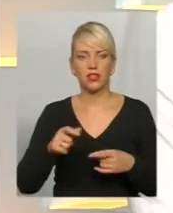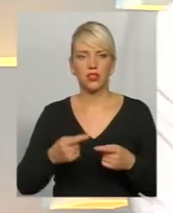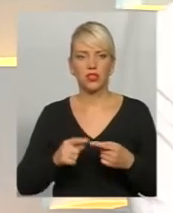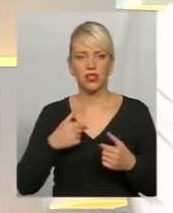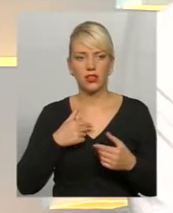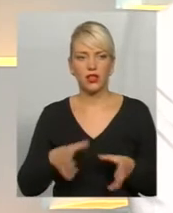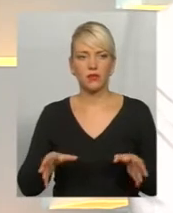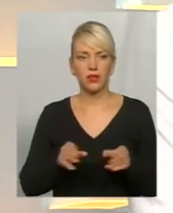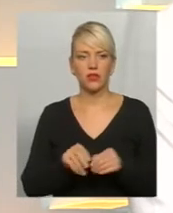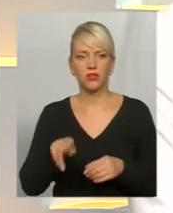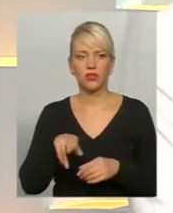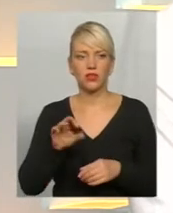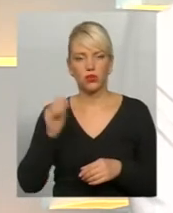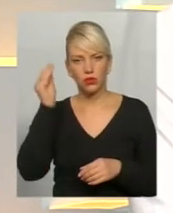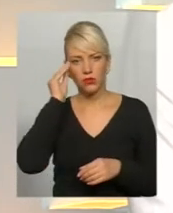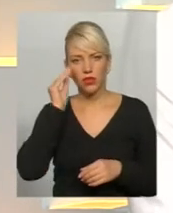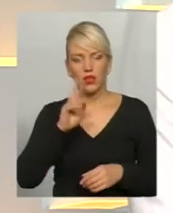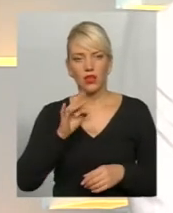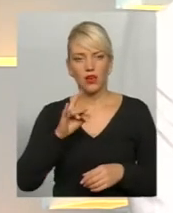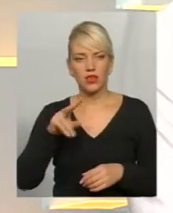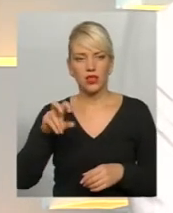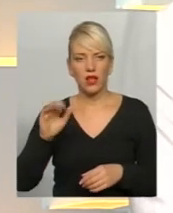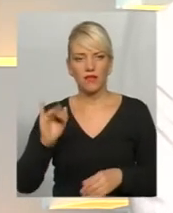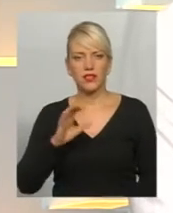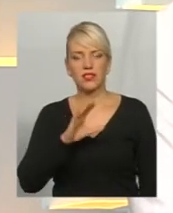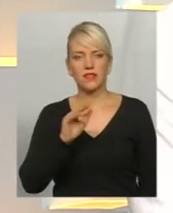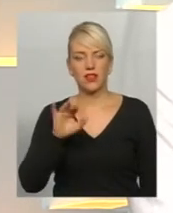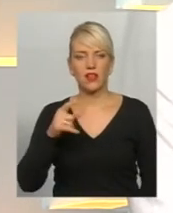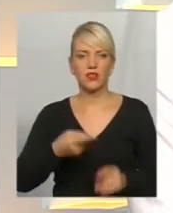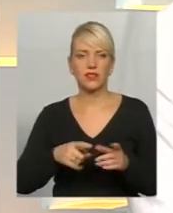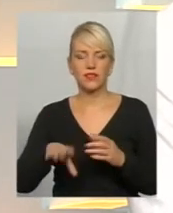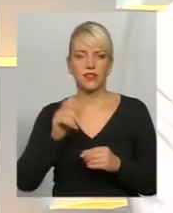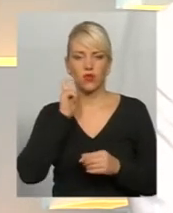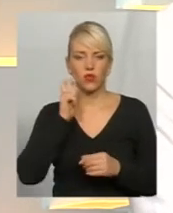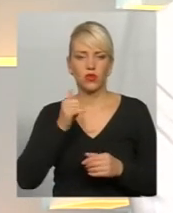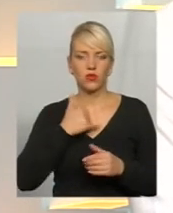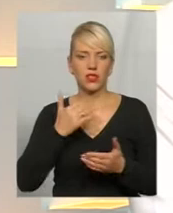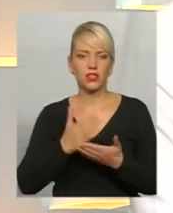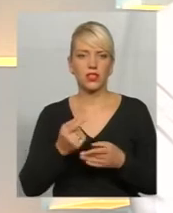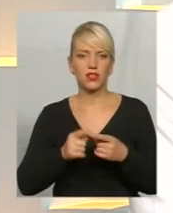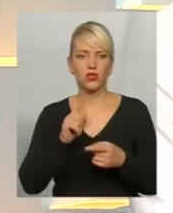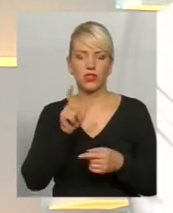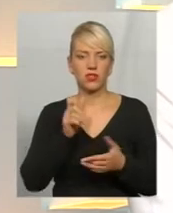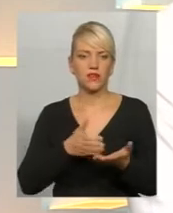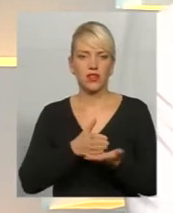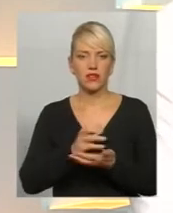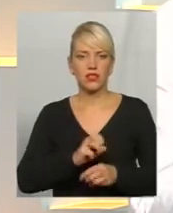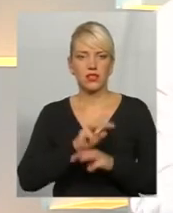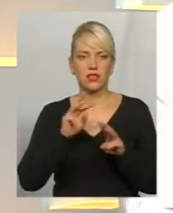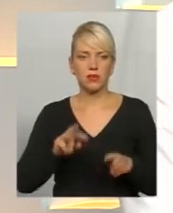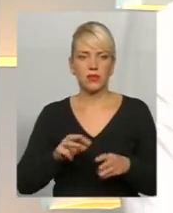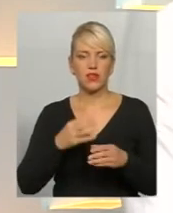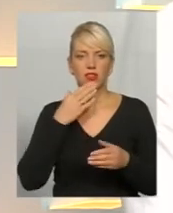приєднуюсь до думки Ярослава, Світлани. Це в нас в Україні все є, але це одні з видів забезпечення,